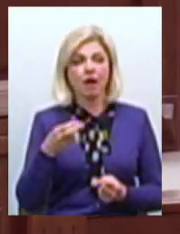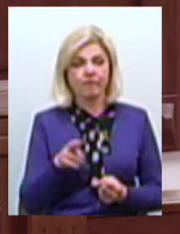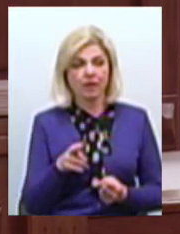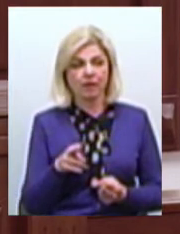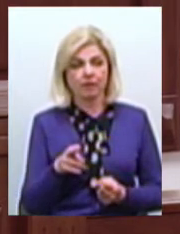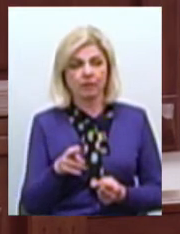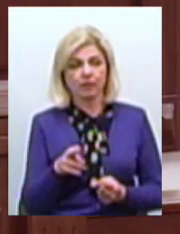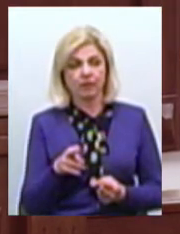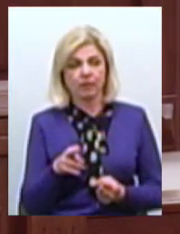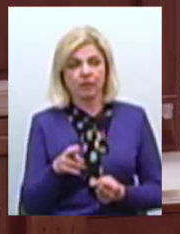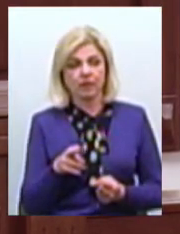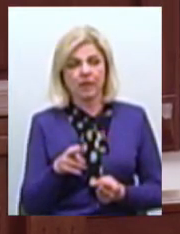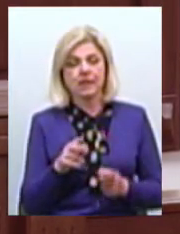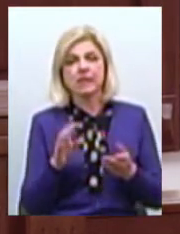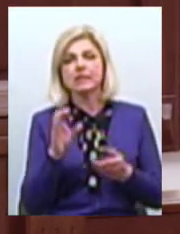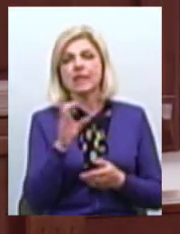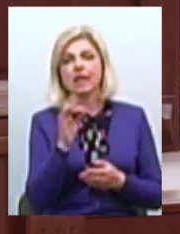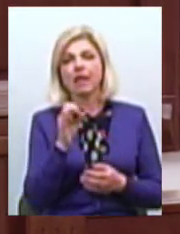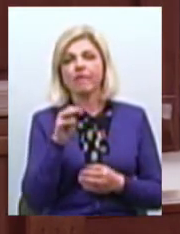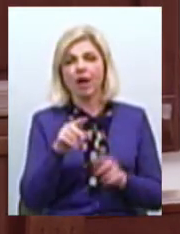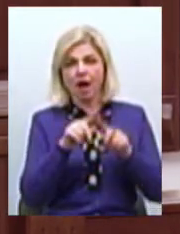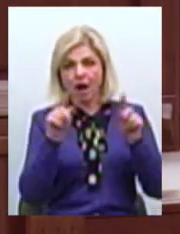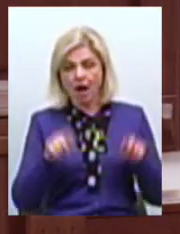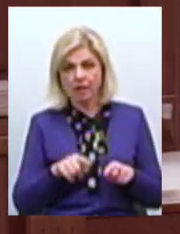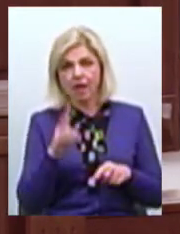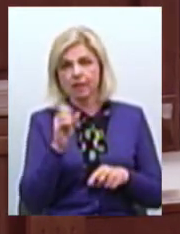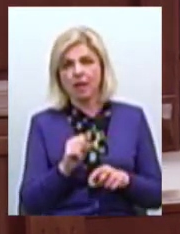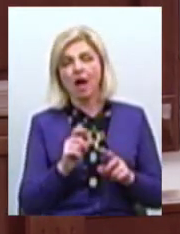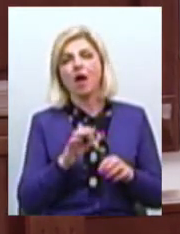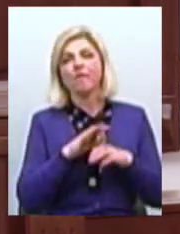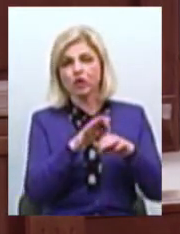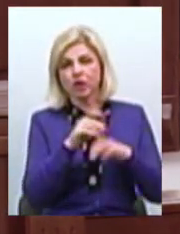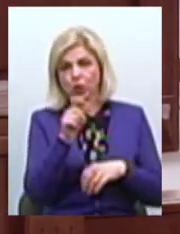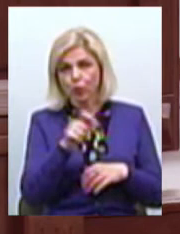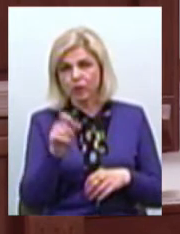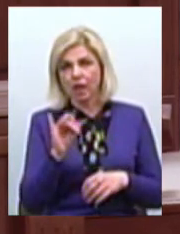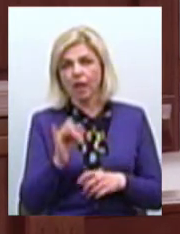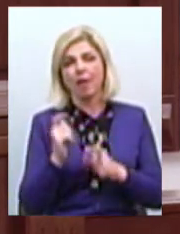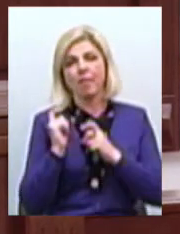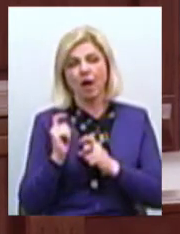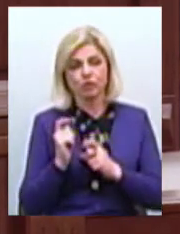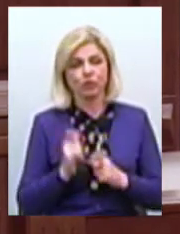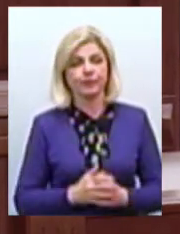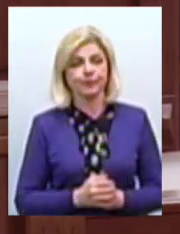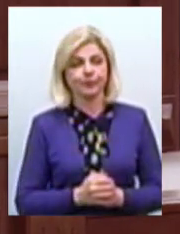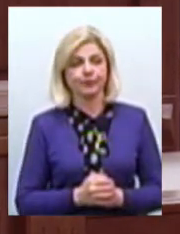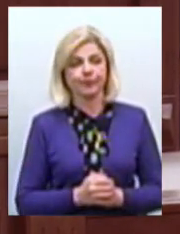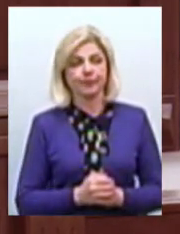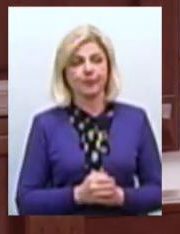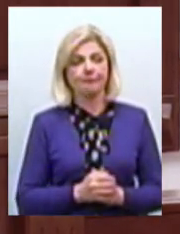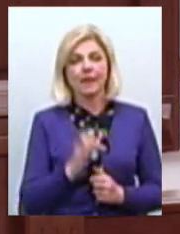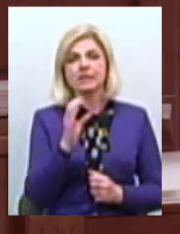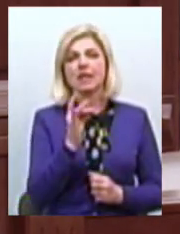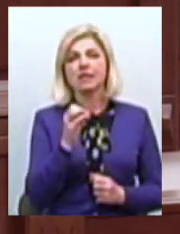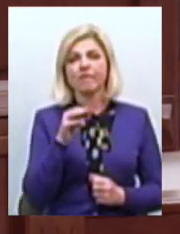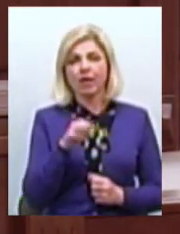Сертифікат забезпечення обслуговування пасажирів та багажу Сертифікат обслуговування на пароні та місцях стояну повідних судів Сертифікат на